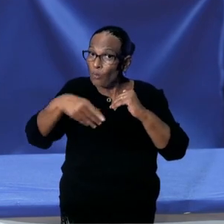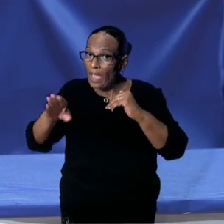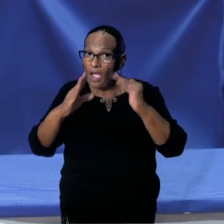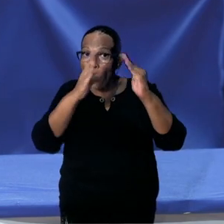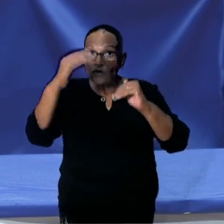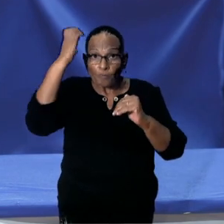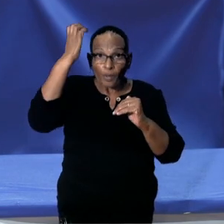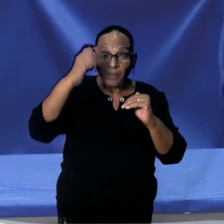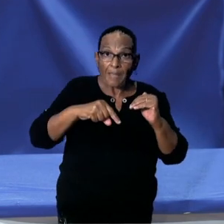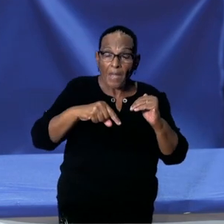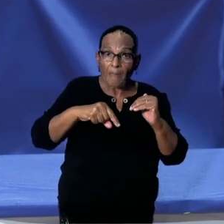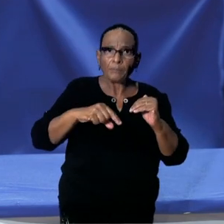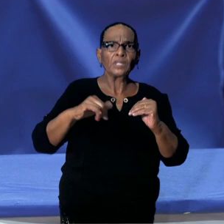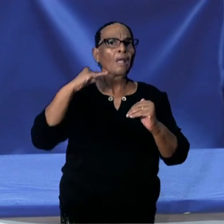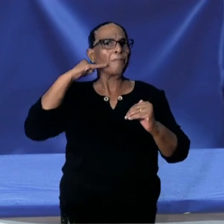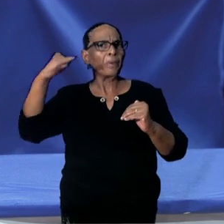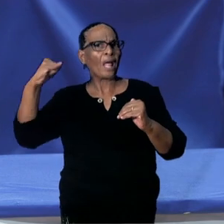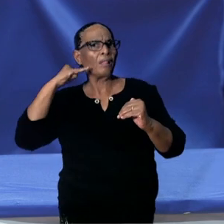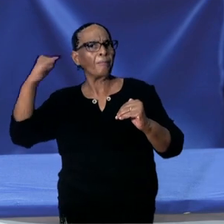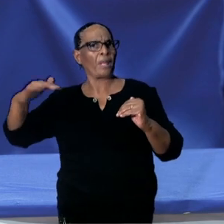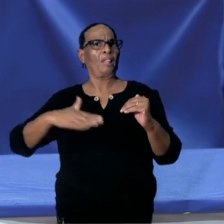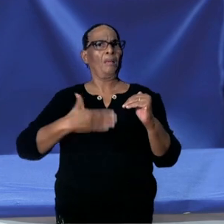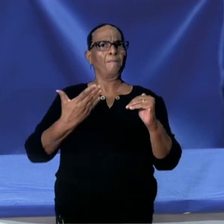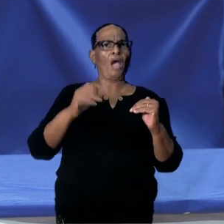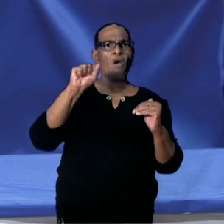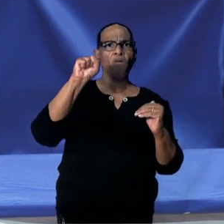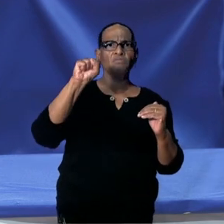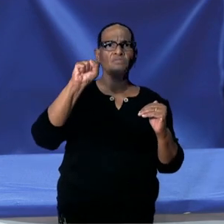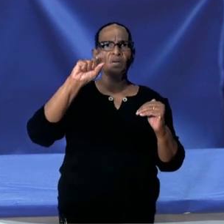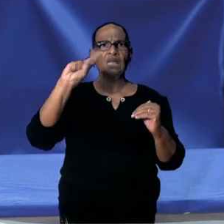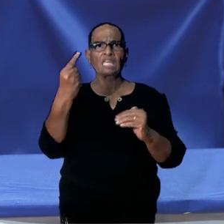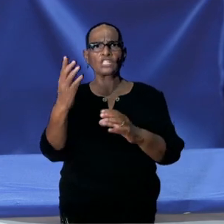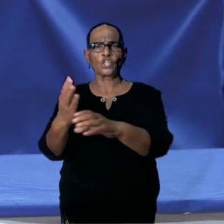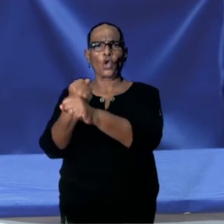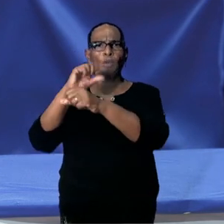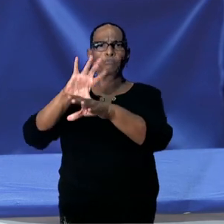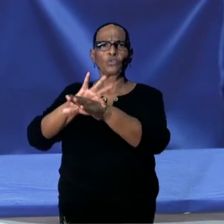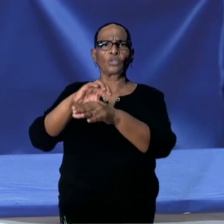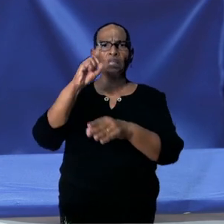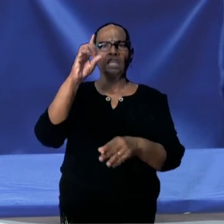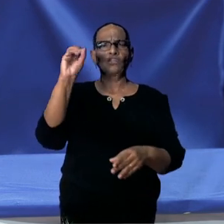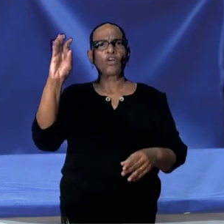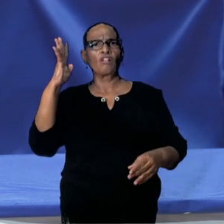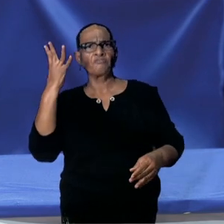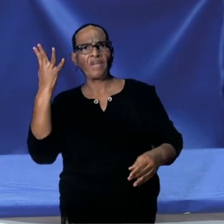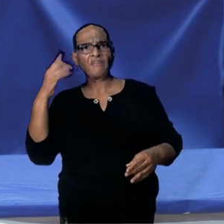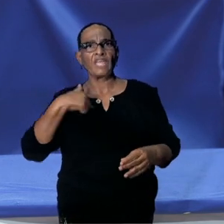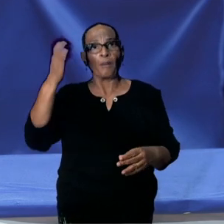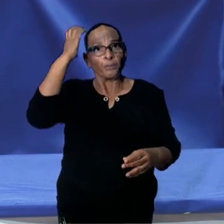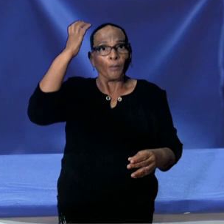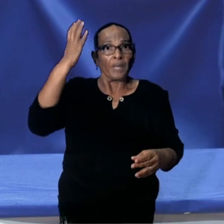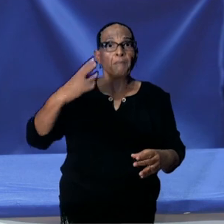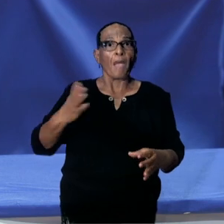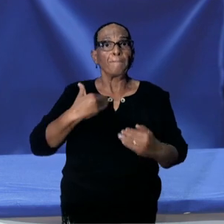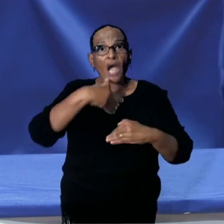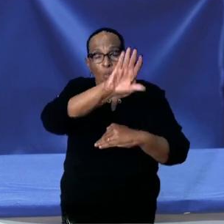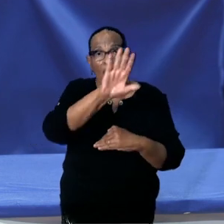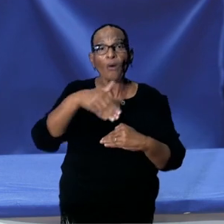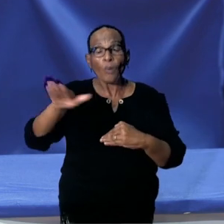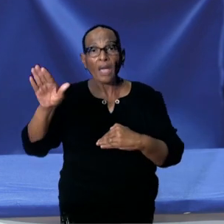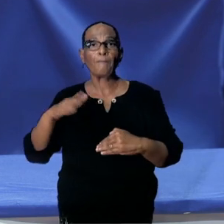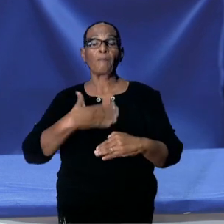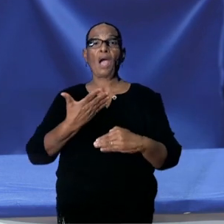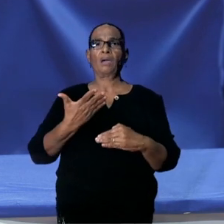Dus, zodat je, wanneer je CITO naar de SCH moet gaan, kan je even snel bellen, 105, van ik moet vertrekken. En dat je